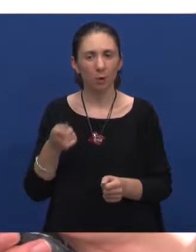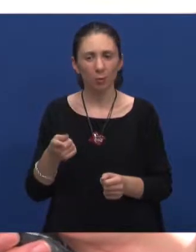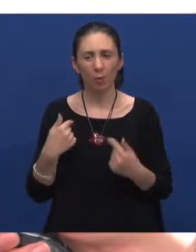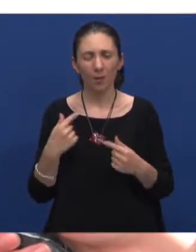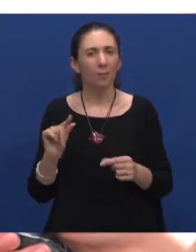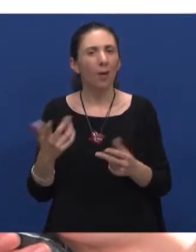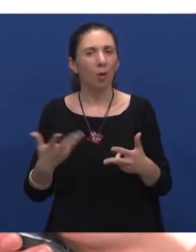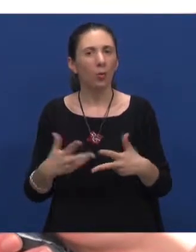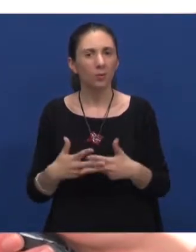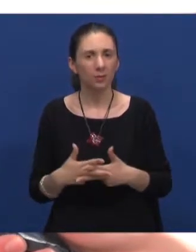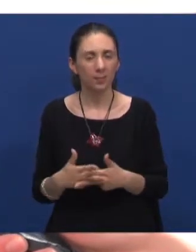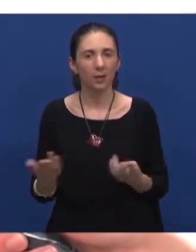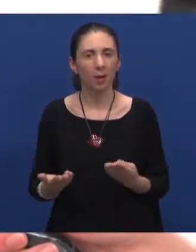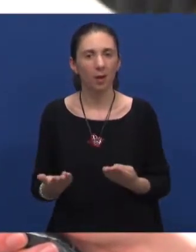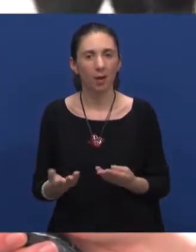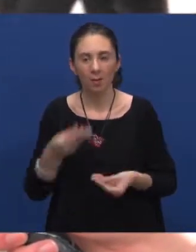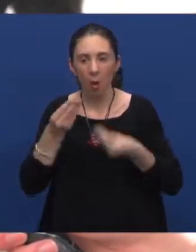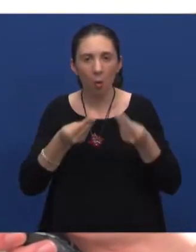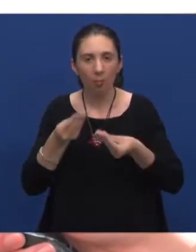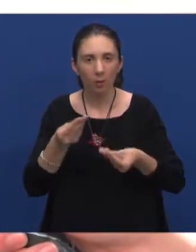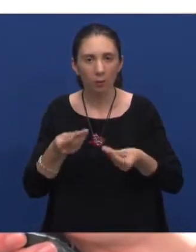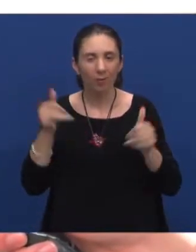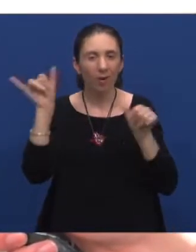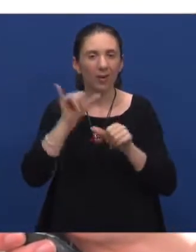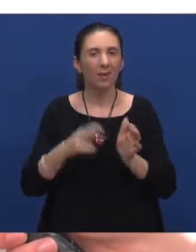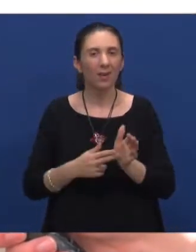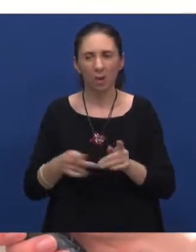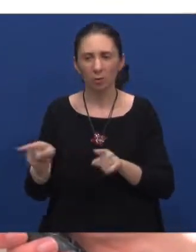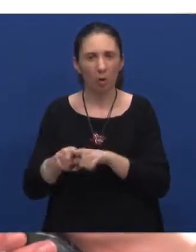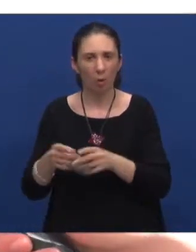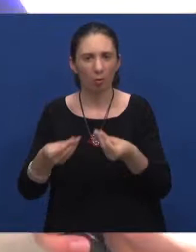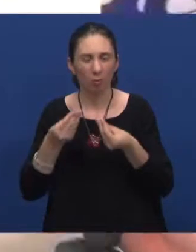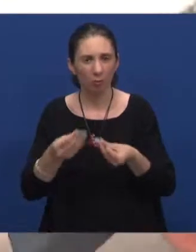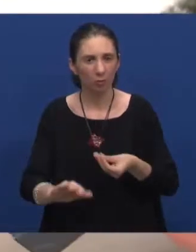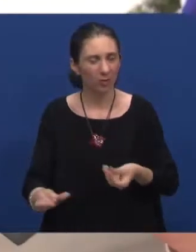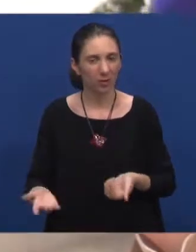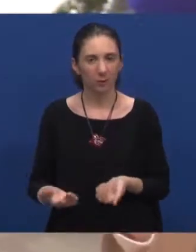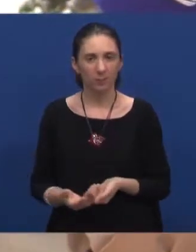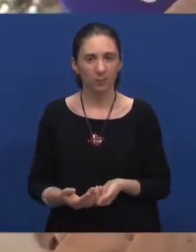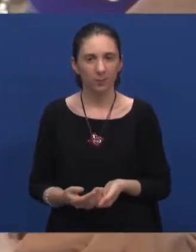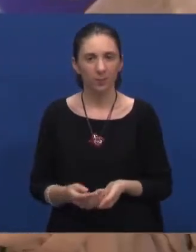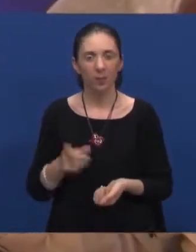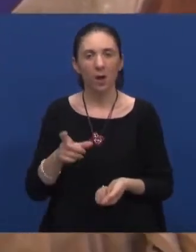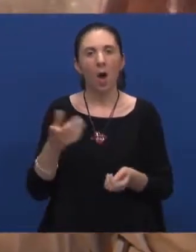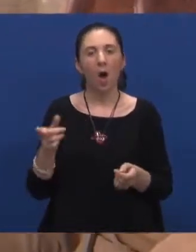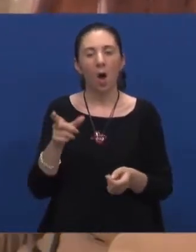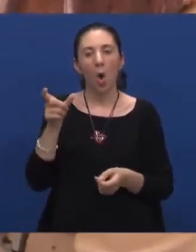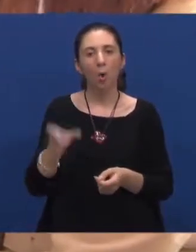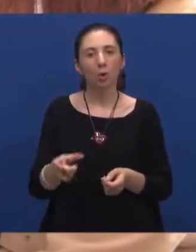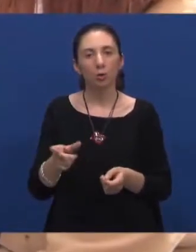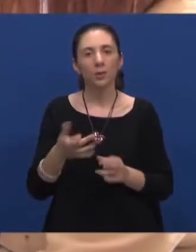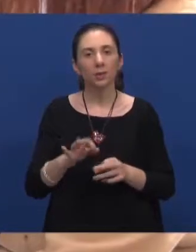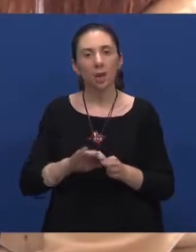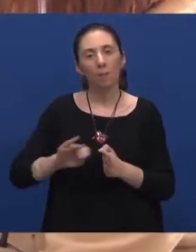nekako malo smeta kada objašnjavaju na krivi način roditelji djeci. A onaj izraz osobe s posebnim